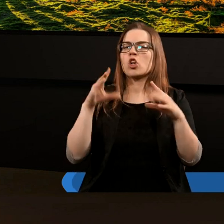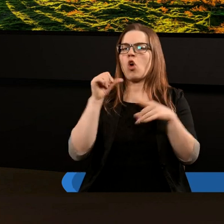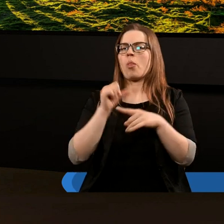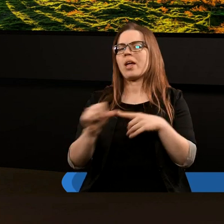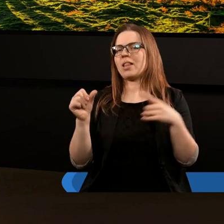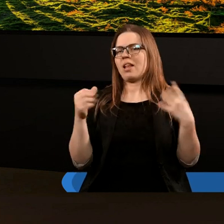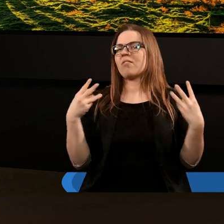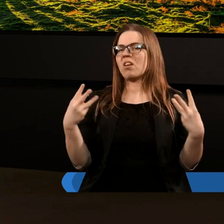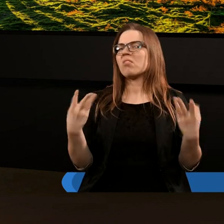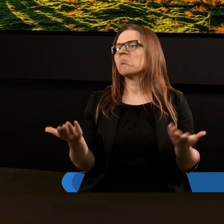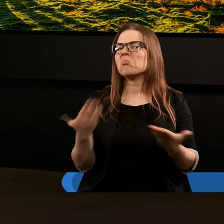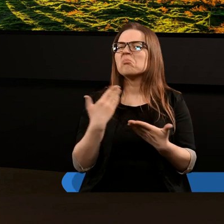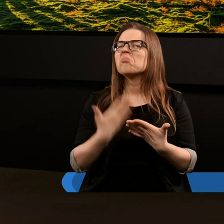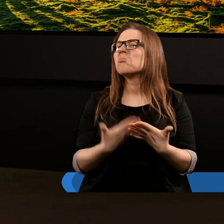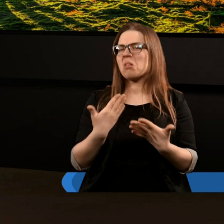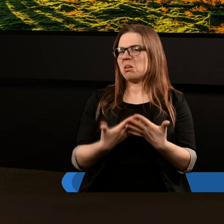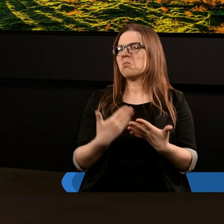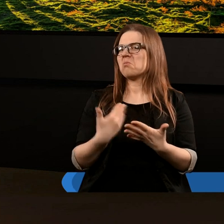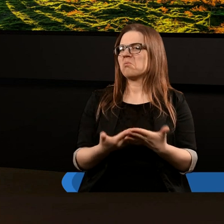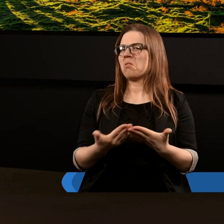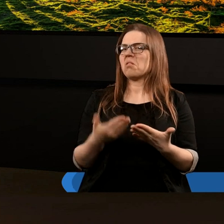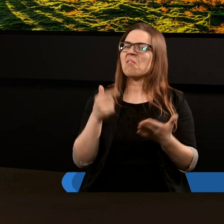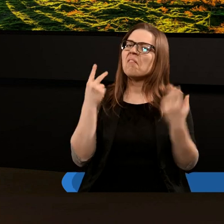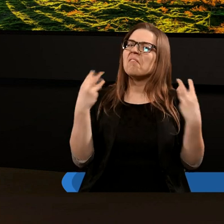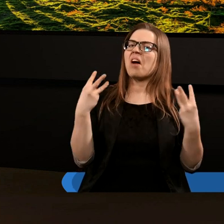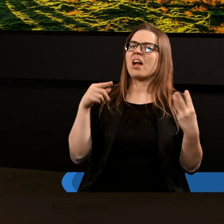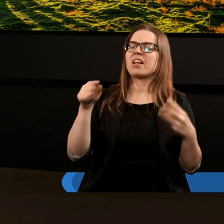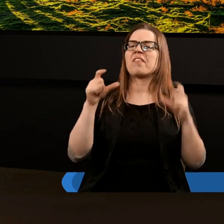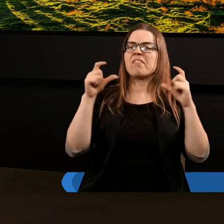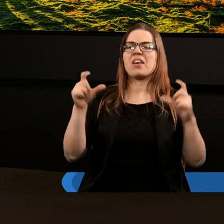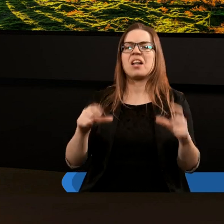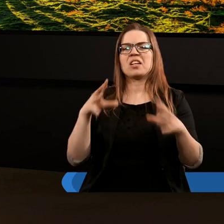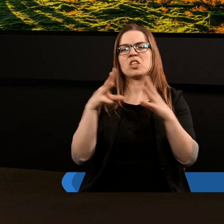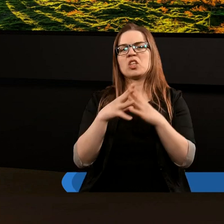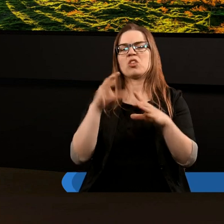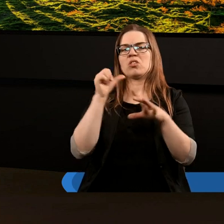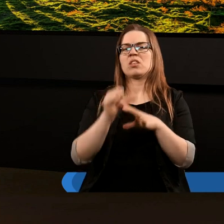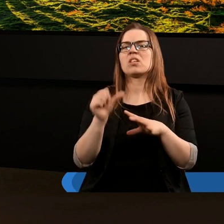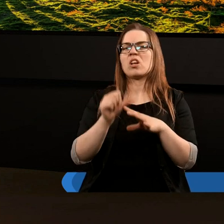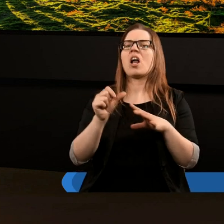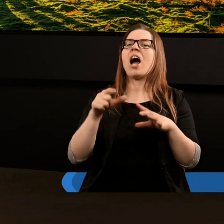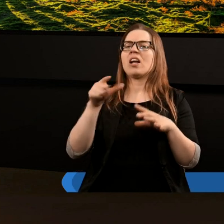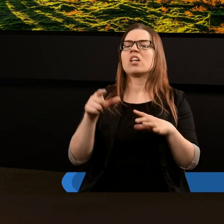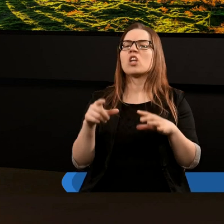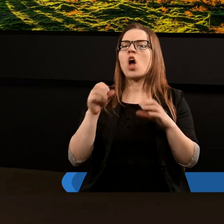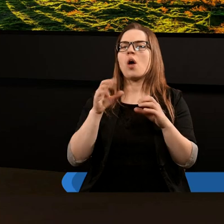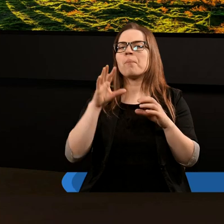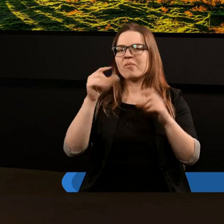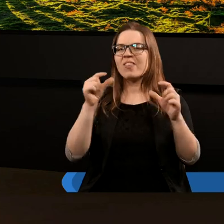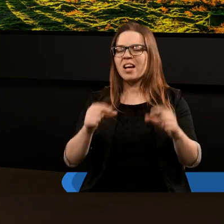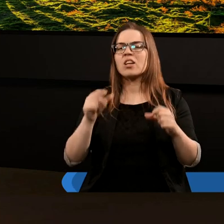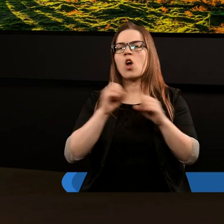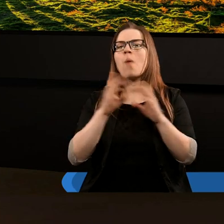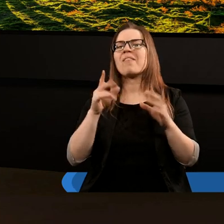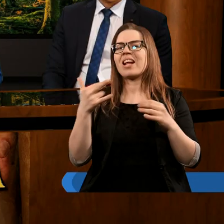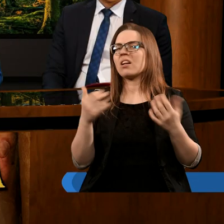werset jedenasty. Dlaczego tak jest? Dlaczego właśnie na te wersety zwraca się uwagę w kontekście całego dwunastego rozdziału jako te